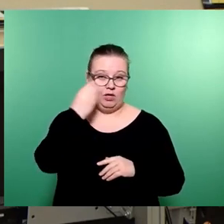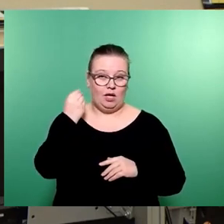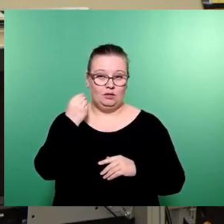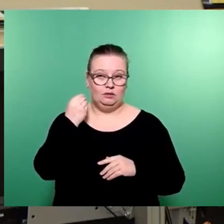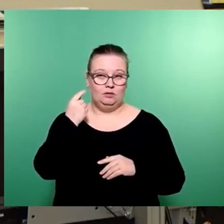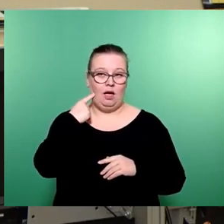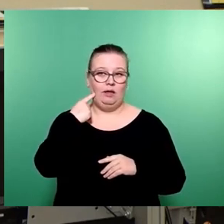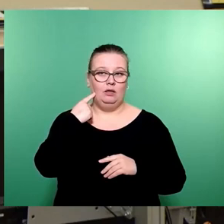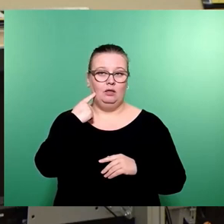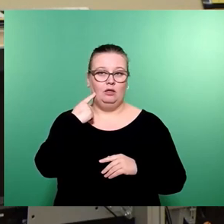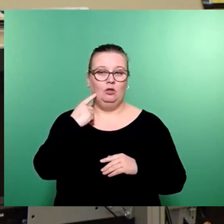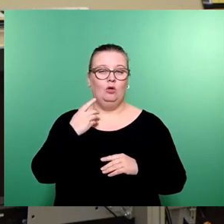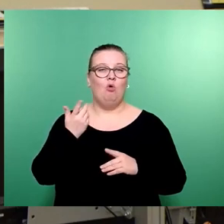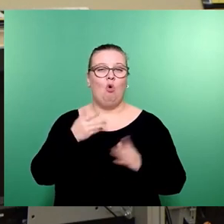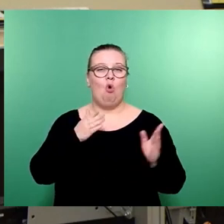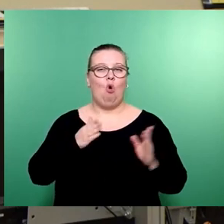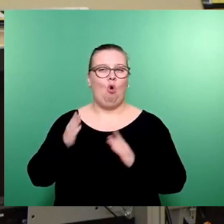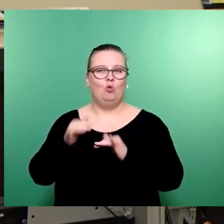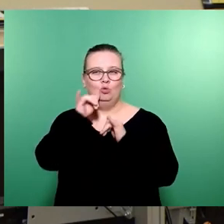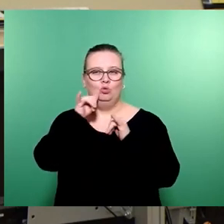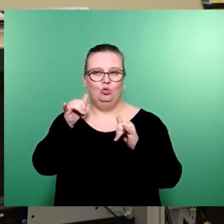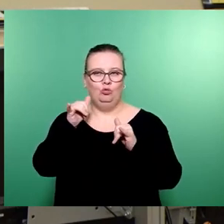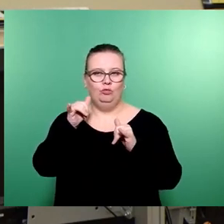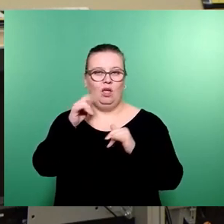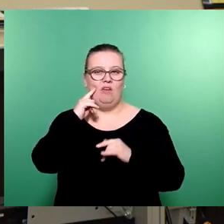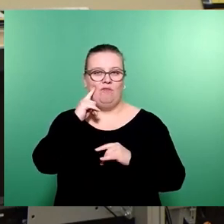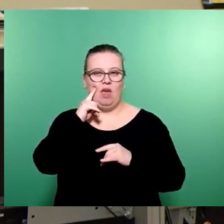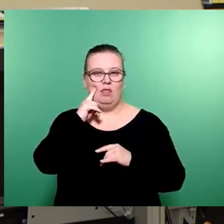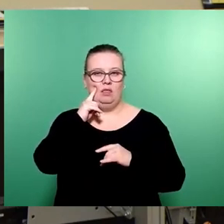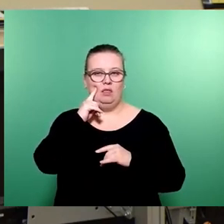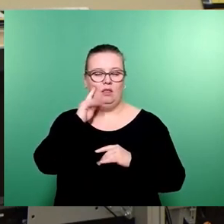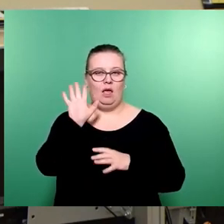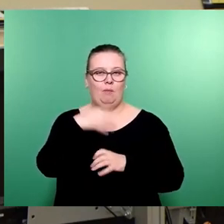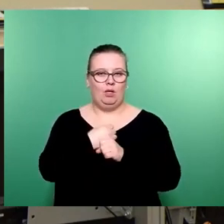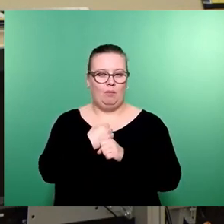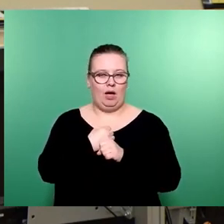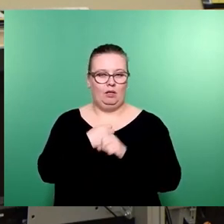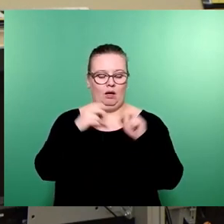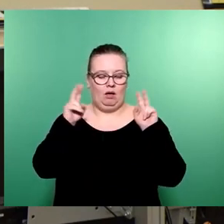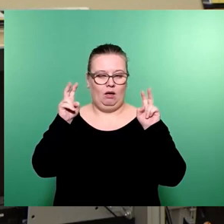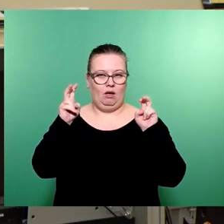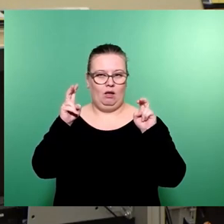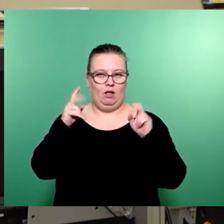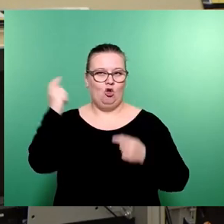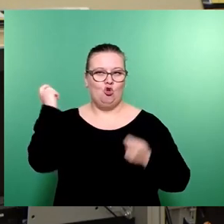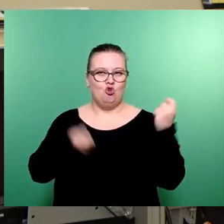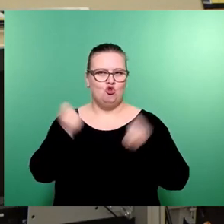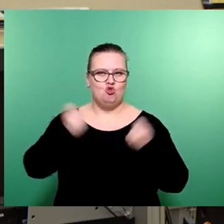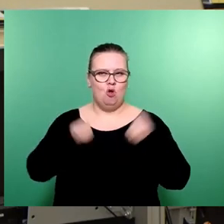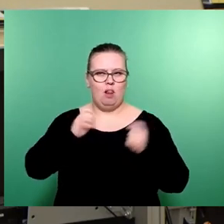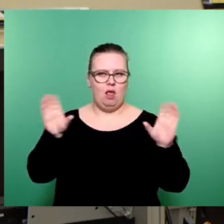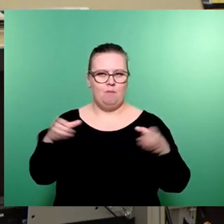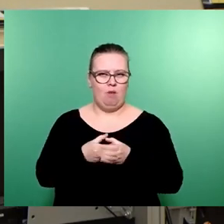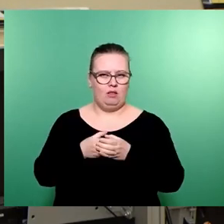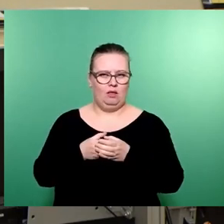erteilen. Denn wer die Mitarbeiter des Gemeindlichen Vollzugsdienstes als, ich zitiere, Knüppelbande bezeichnet, so wie es Herr